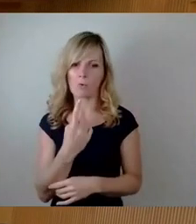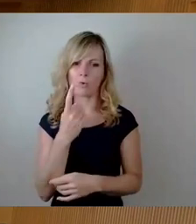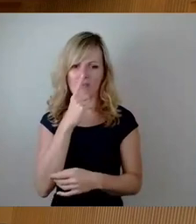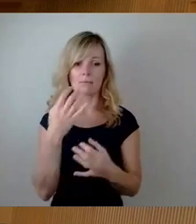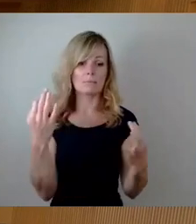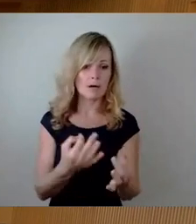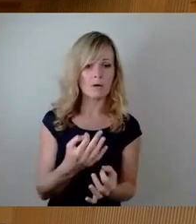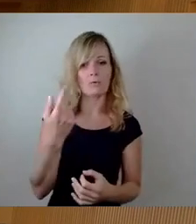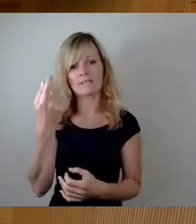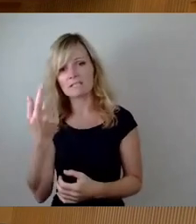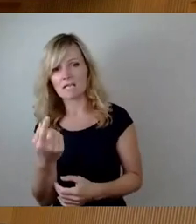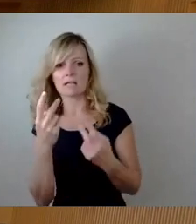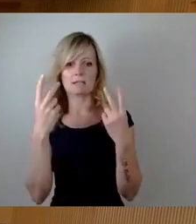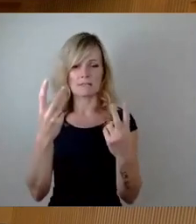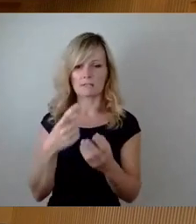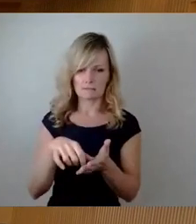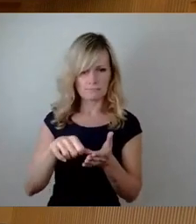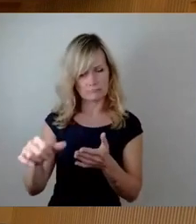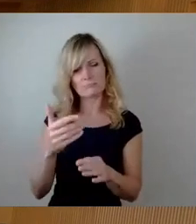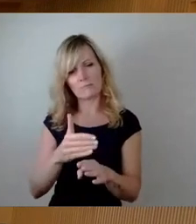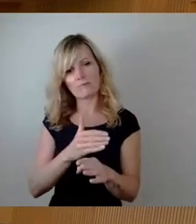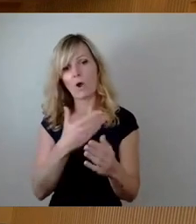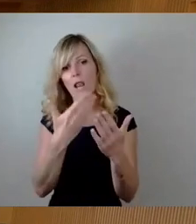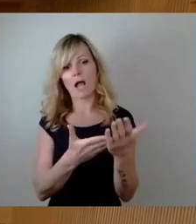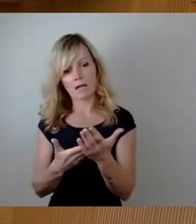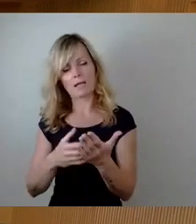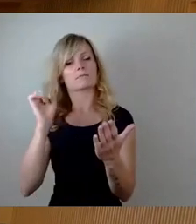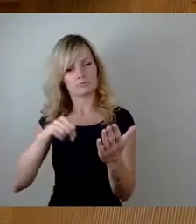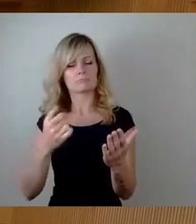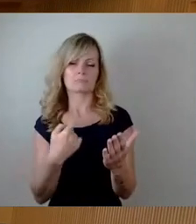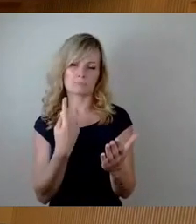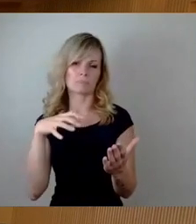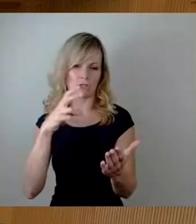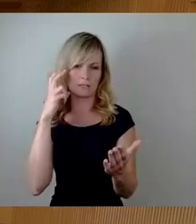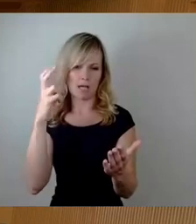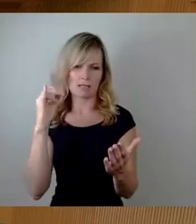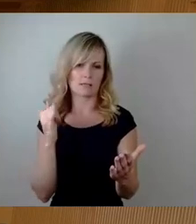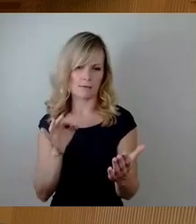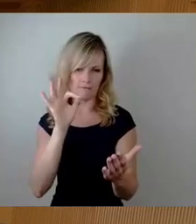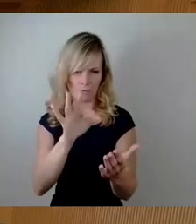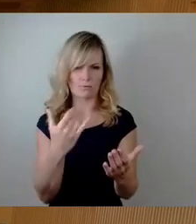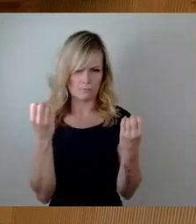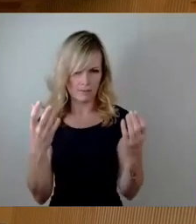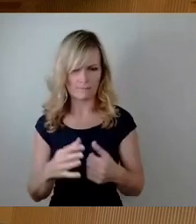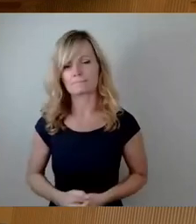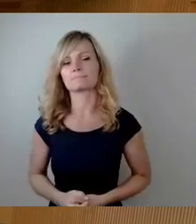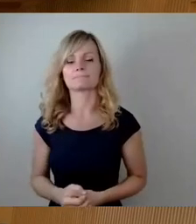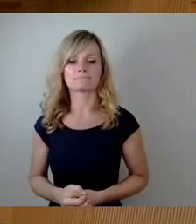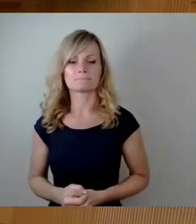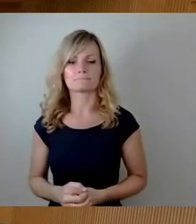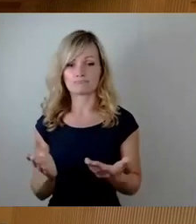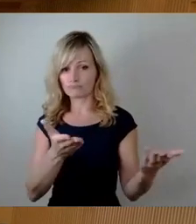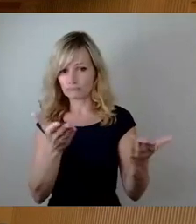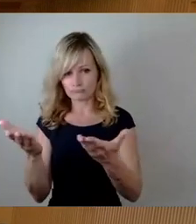finanzielle Notwendigkeiten gibt, mit entsprechenden Vorlagen hier den Stadtrat dann mal bedienen. Aber jetzt zu den